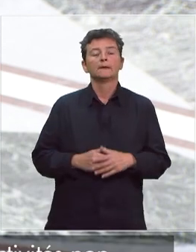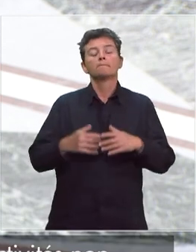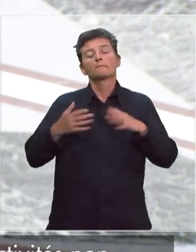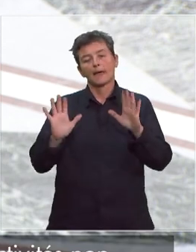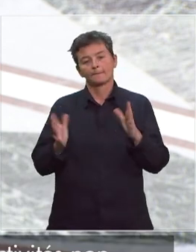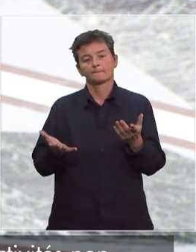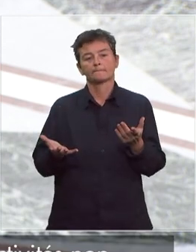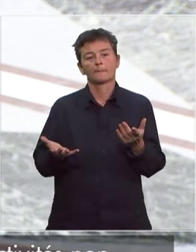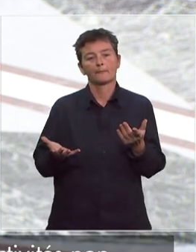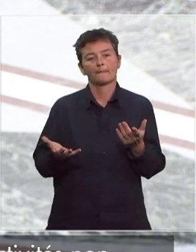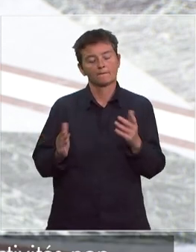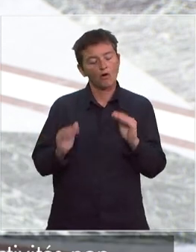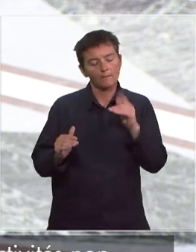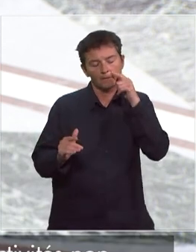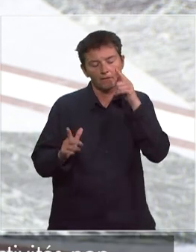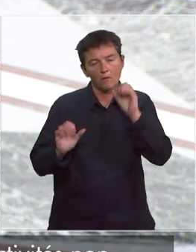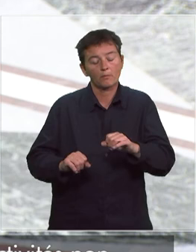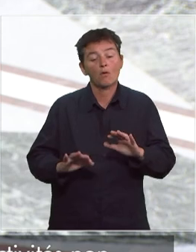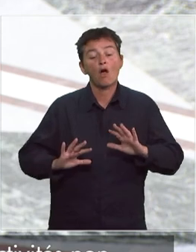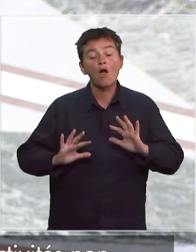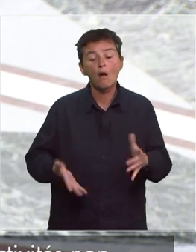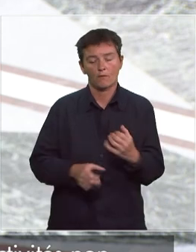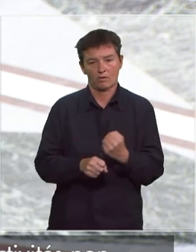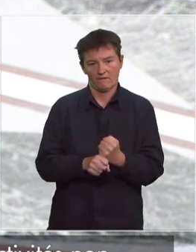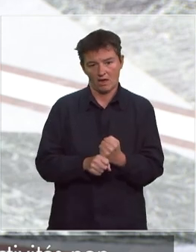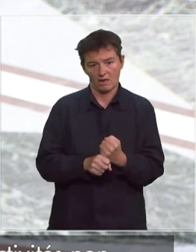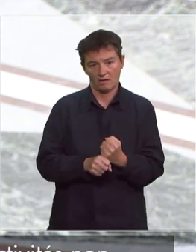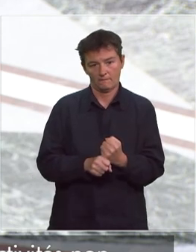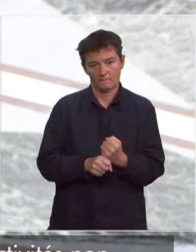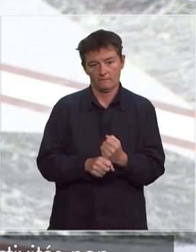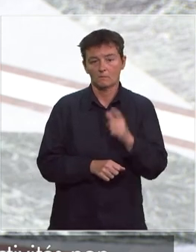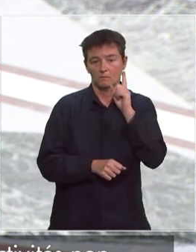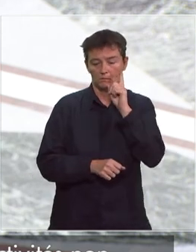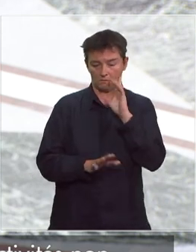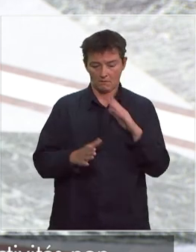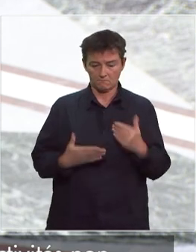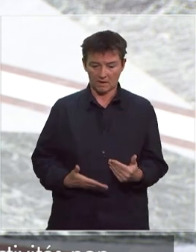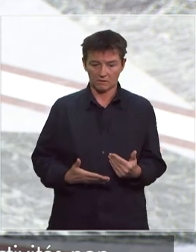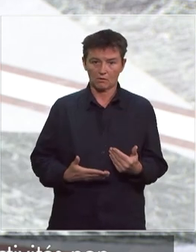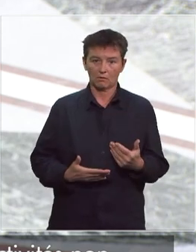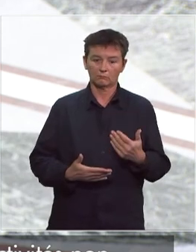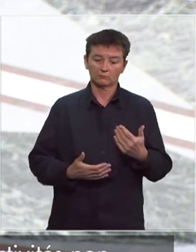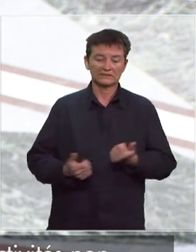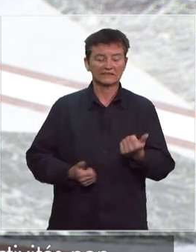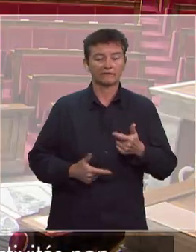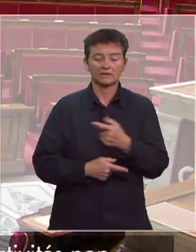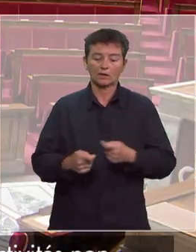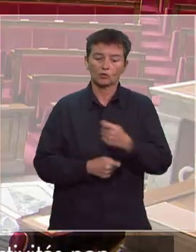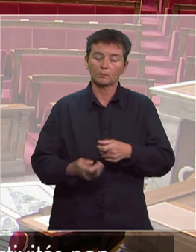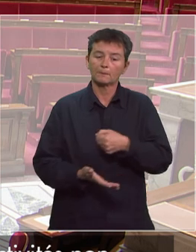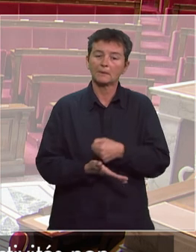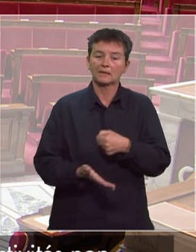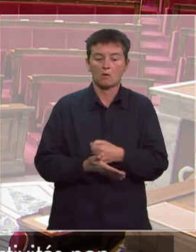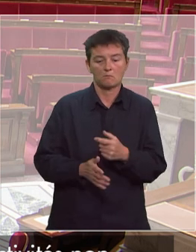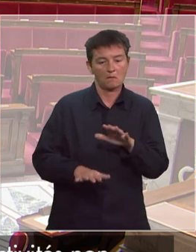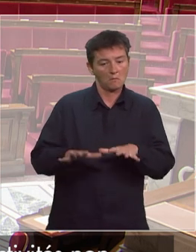Néanmoins, on peut faire quelque chose, c'est la manière de travailler. Car, actuellement, nous sommes déjà dans un service économique minimum. Environ la